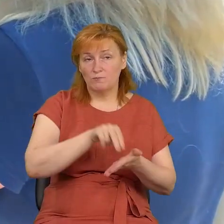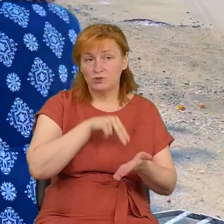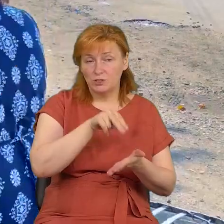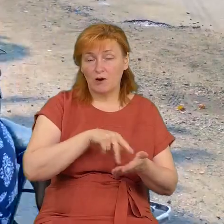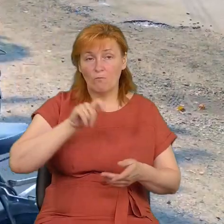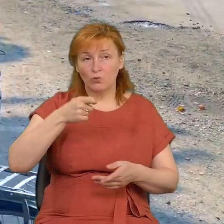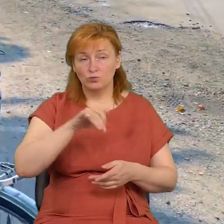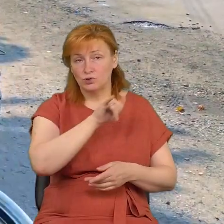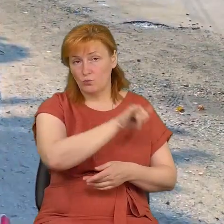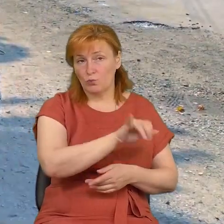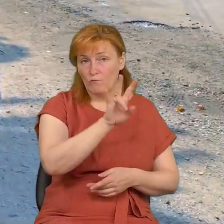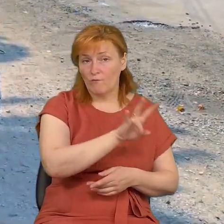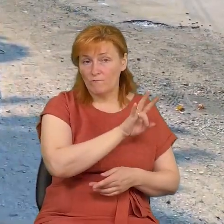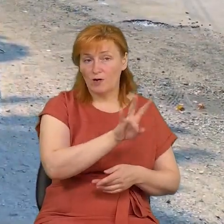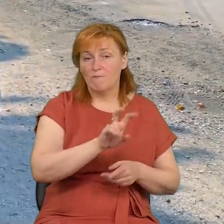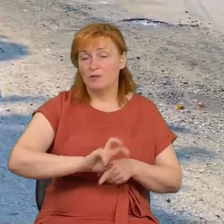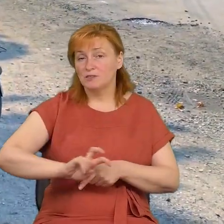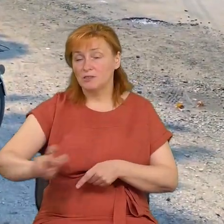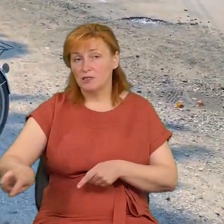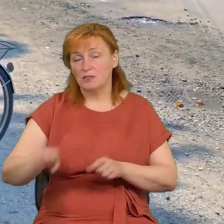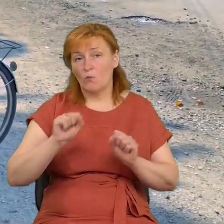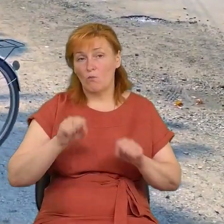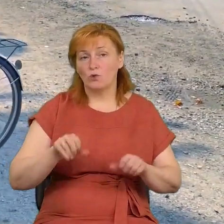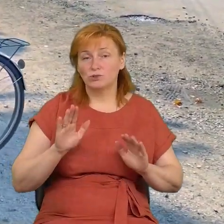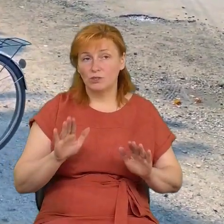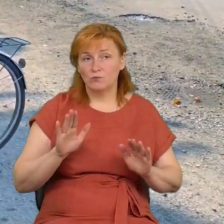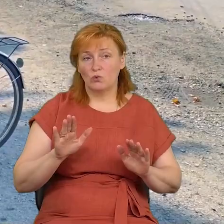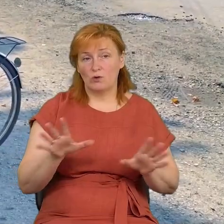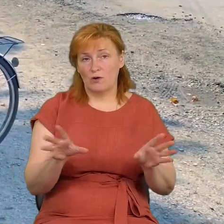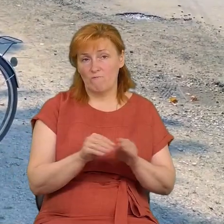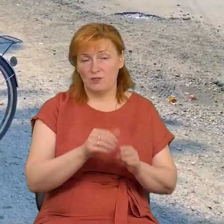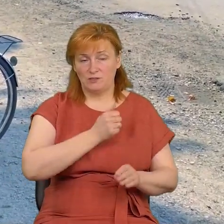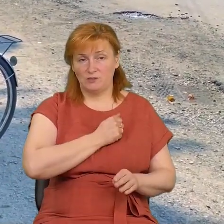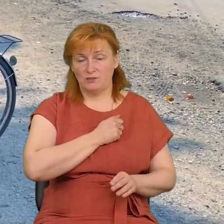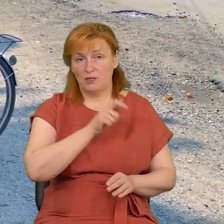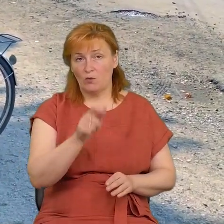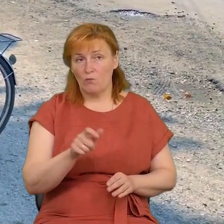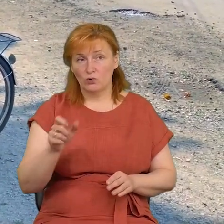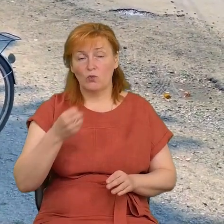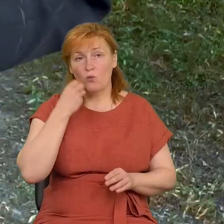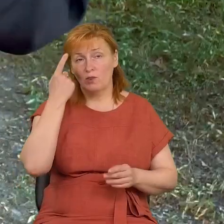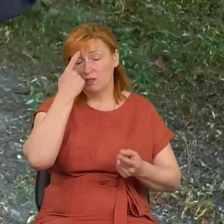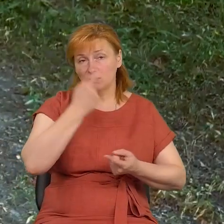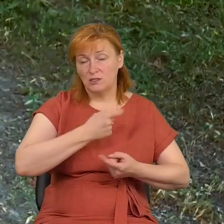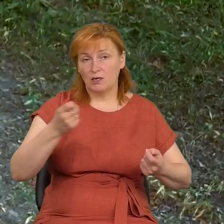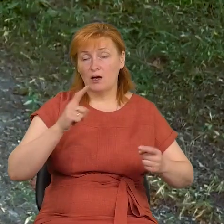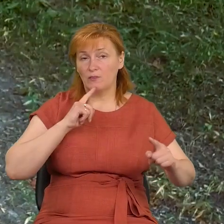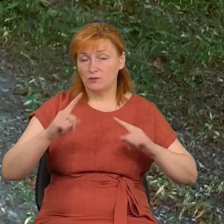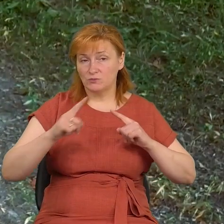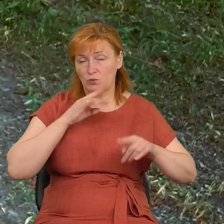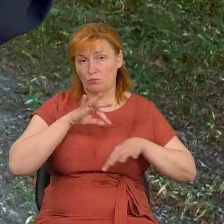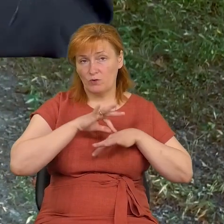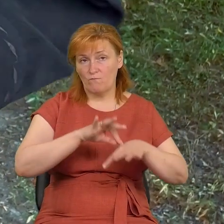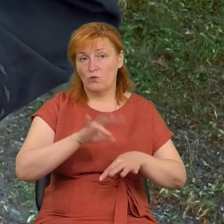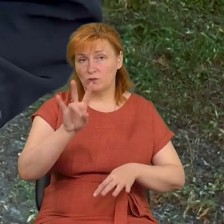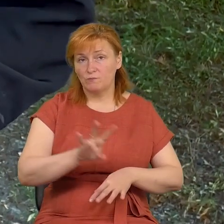у нього. Зайти всередину, розповідає, можна лише з теробороною. Коли в Леновиці скликали збори, саме проводив службу у храмі.